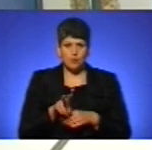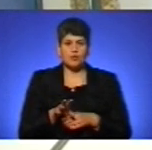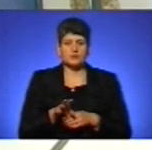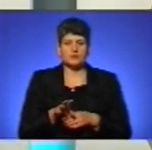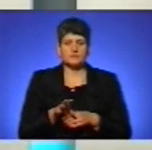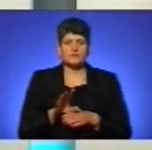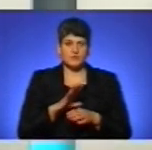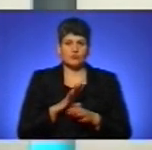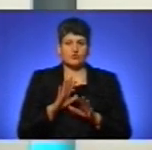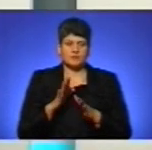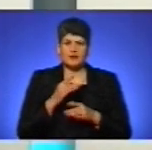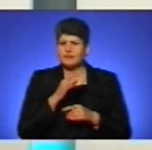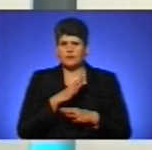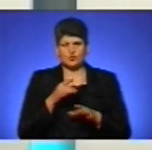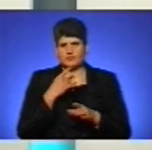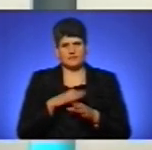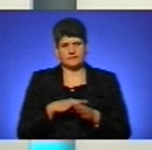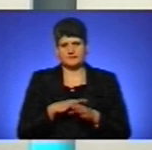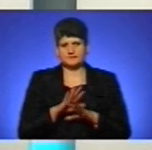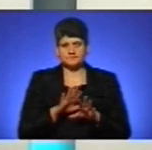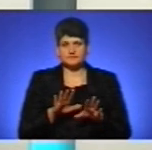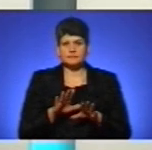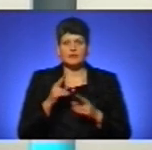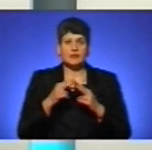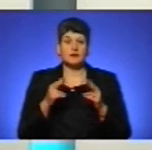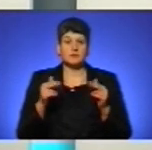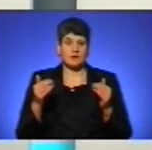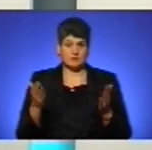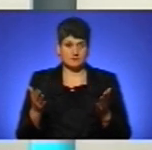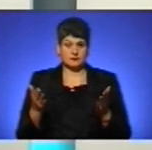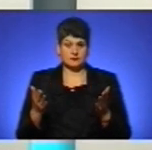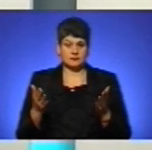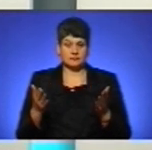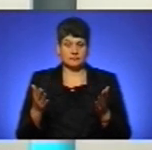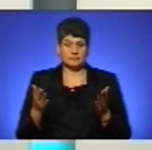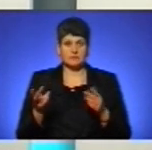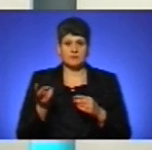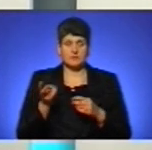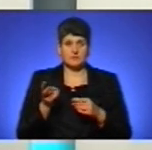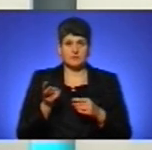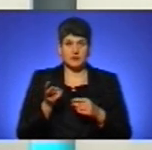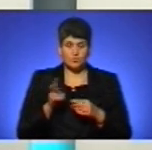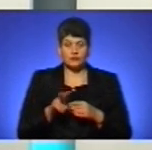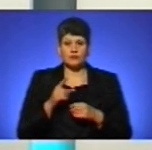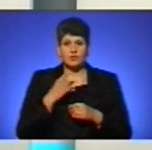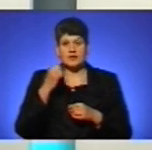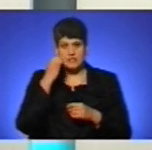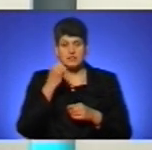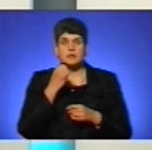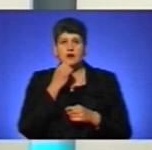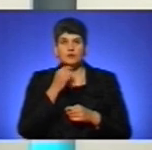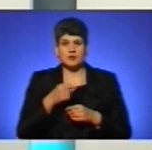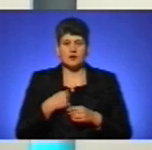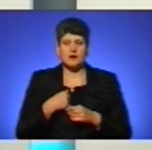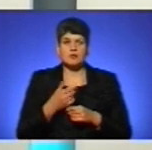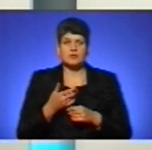Був випадок, я не буду казати його прізвище, з Дніпра, з Дніпропетровська. Приходить військовий комісаріат, кажуть, дякую, я